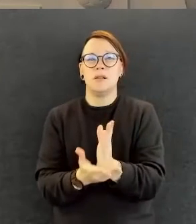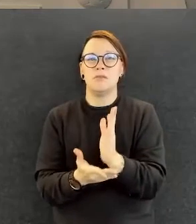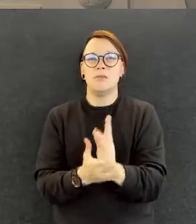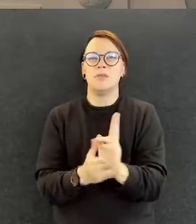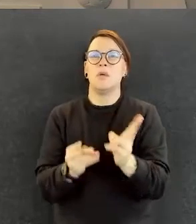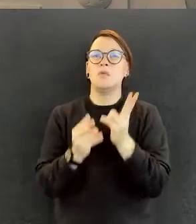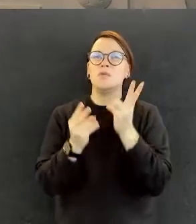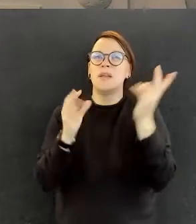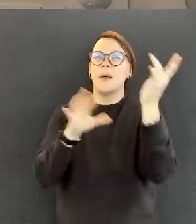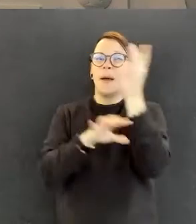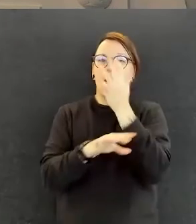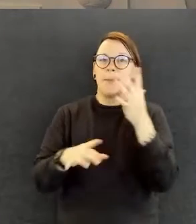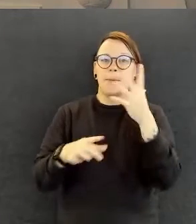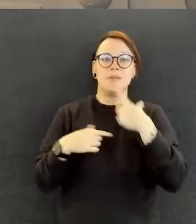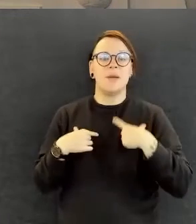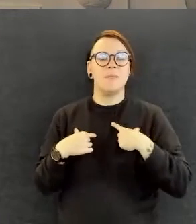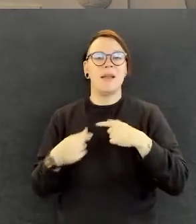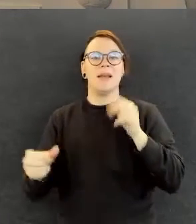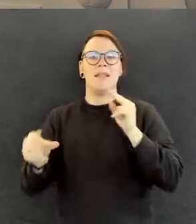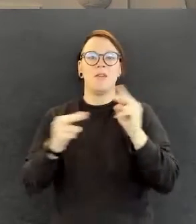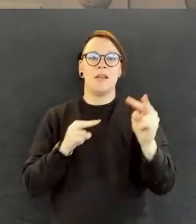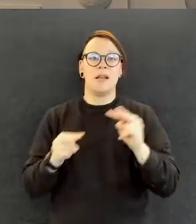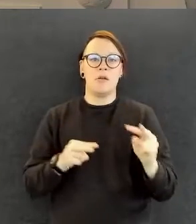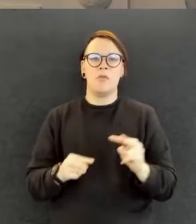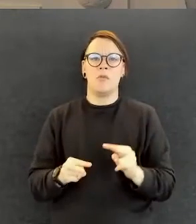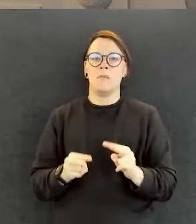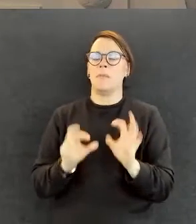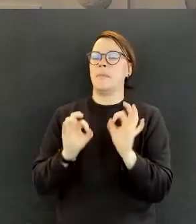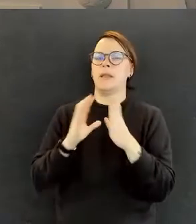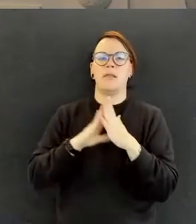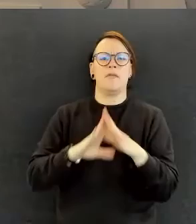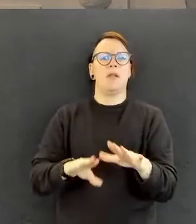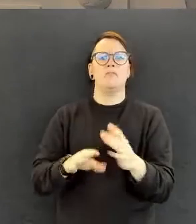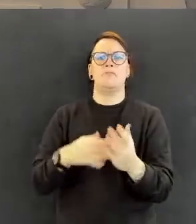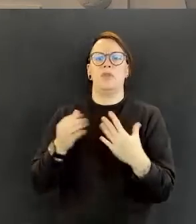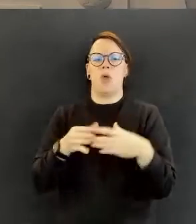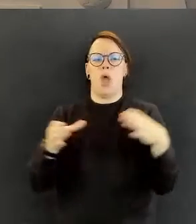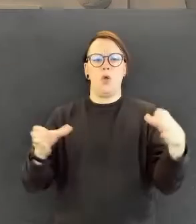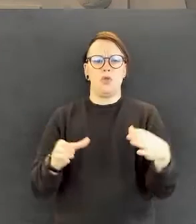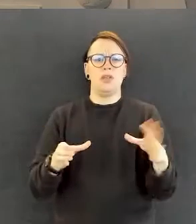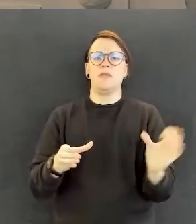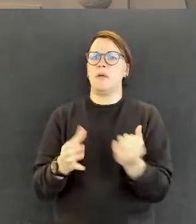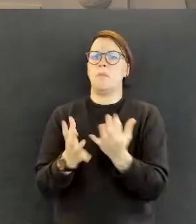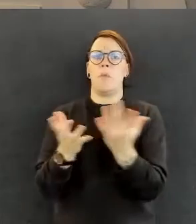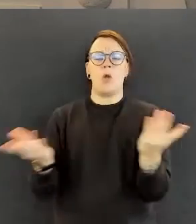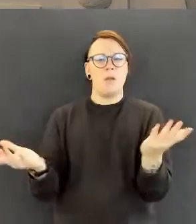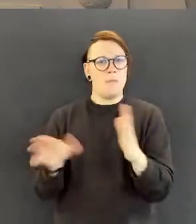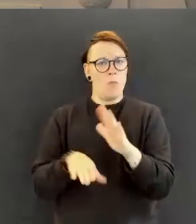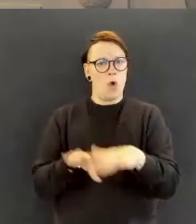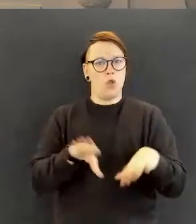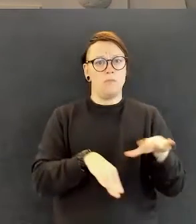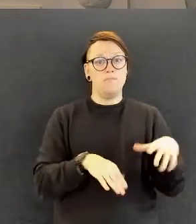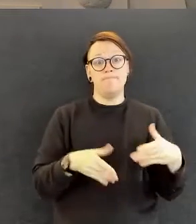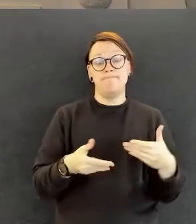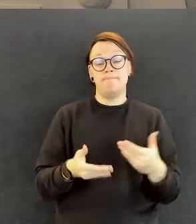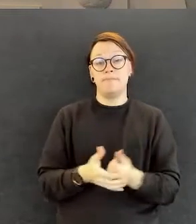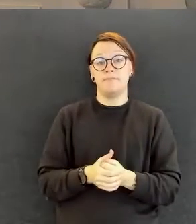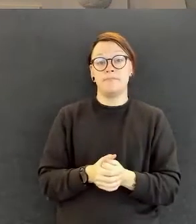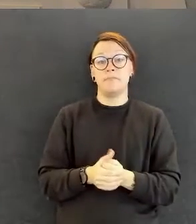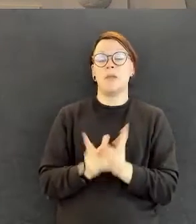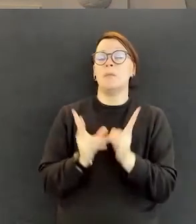monimuotoisen työ. Yhteisen rakentamiseen. Toivotaan, että jäi jotain ihan